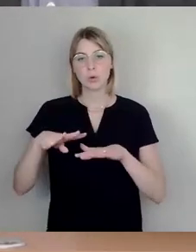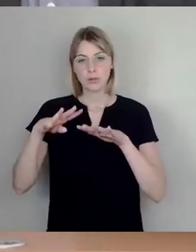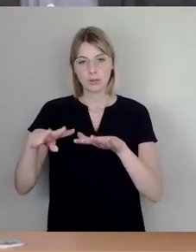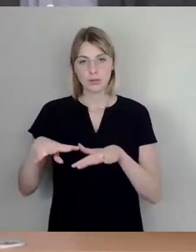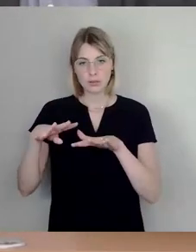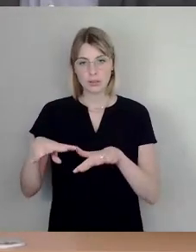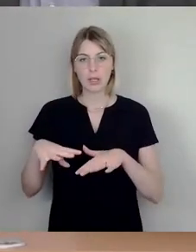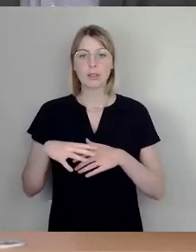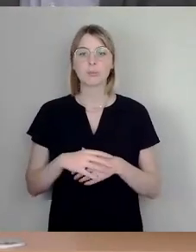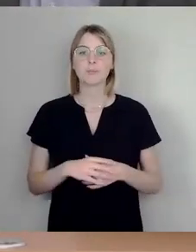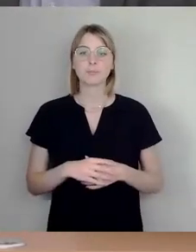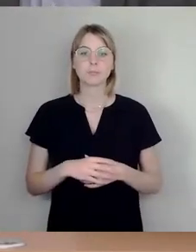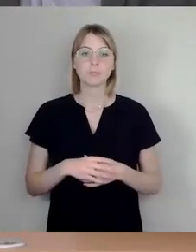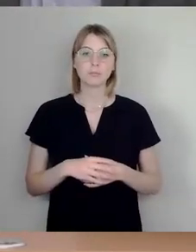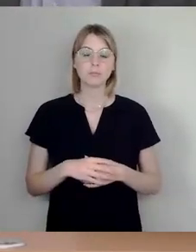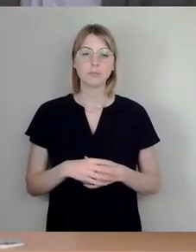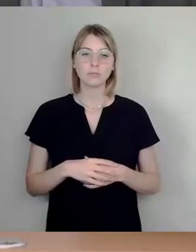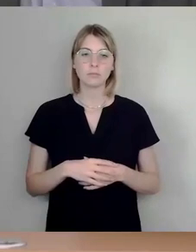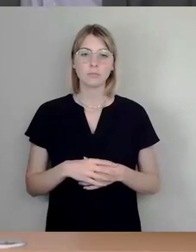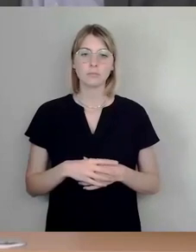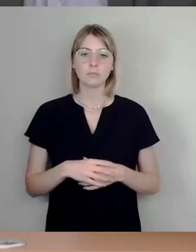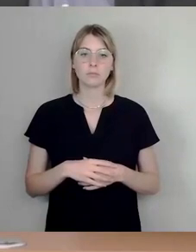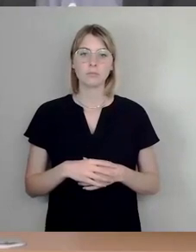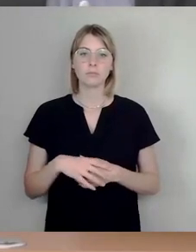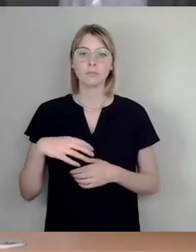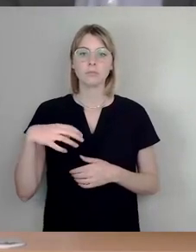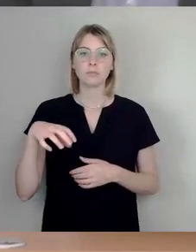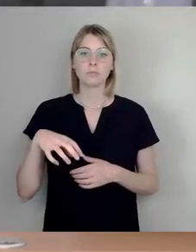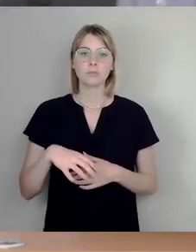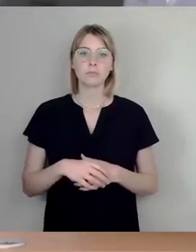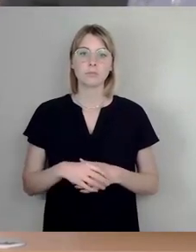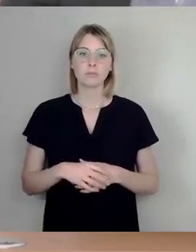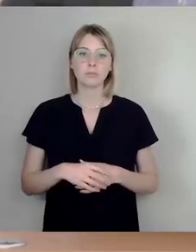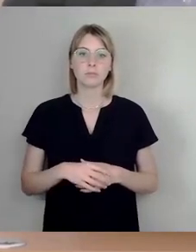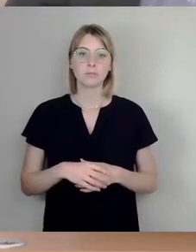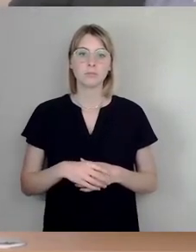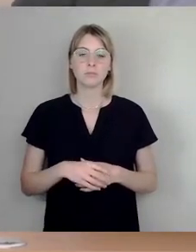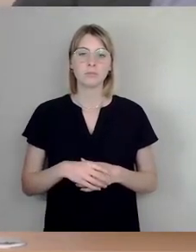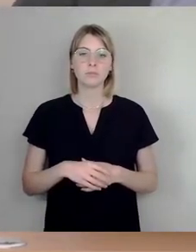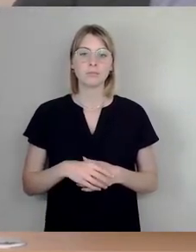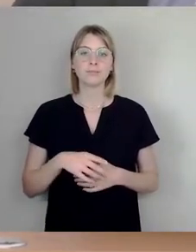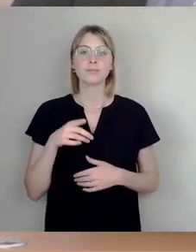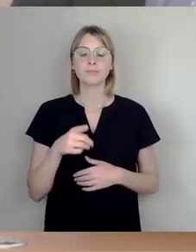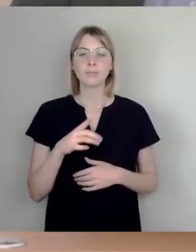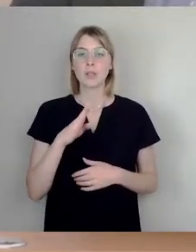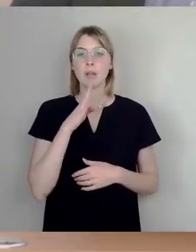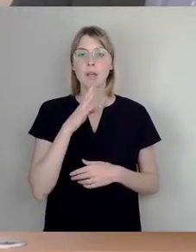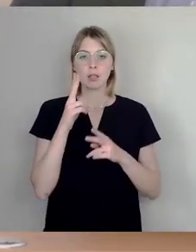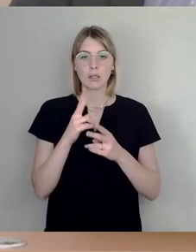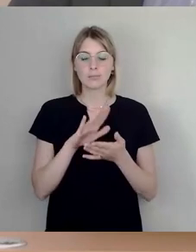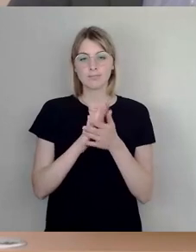Dort haben wir Rederecht vereinbart